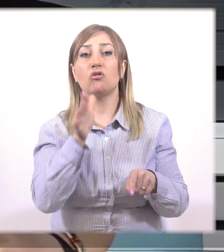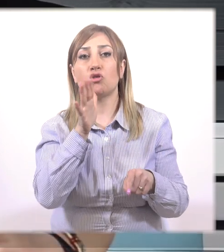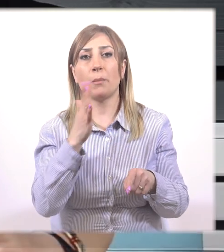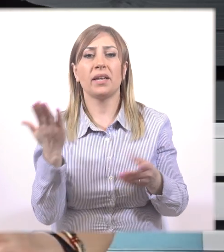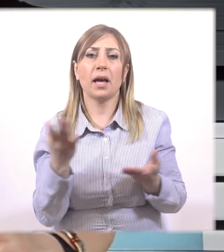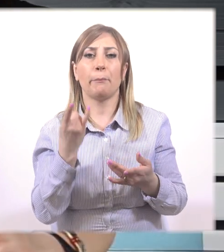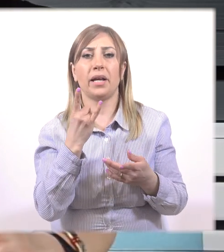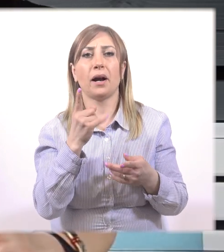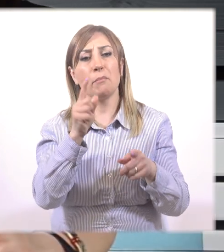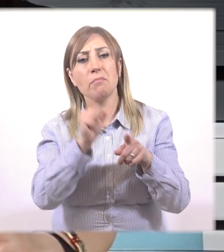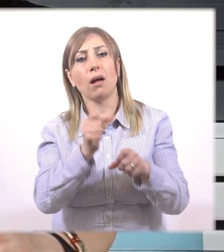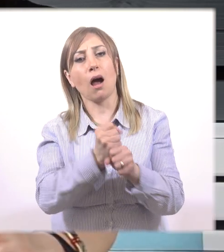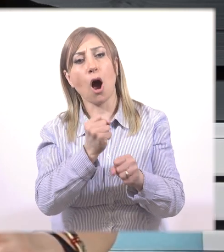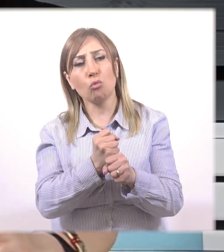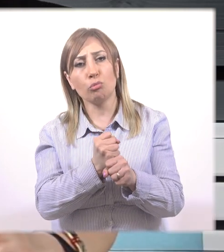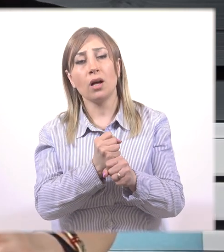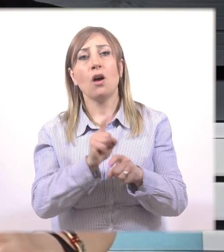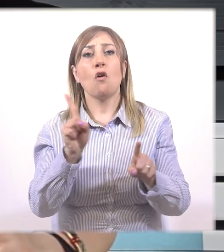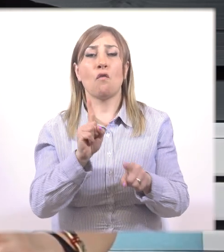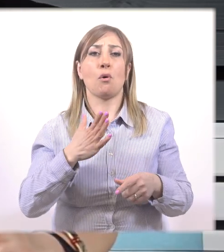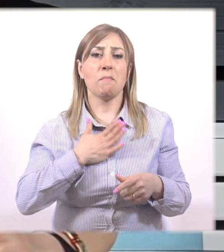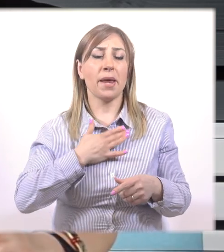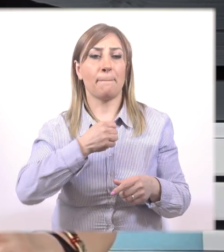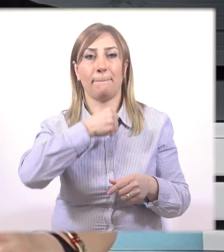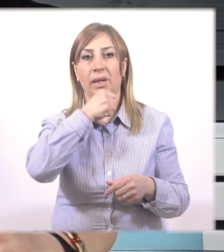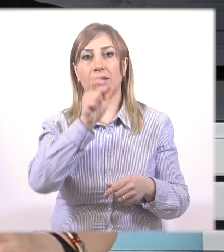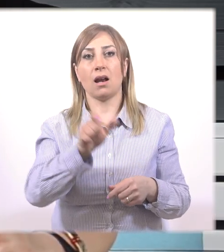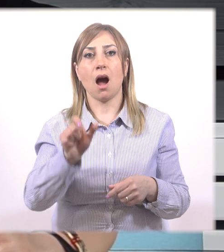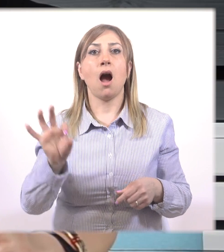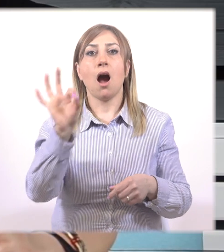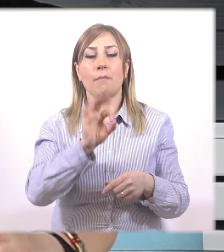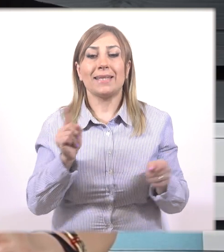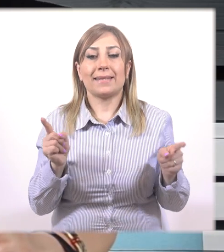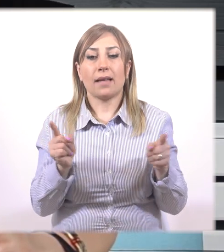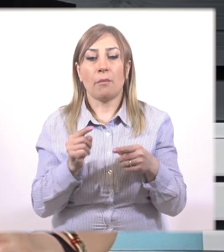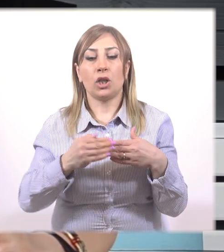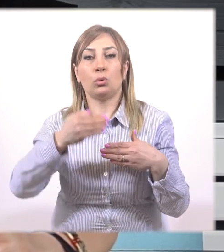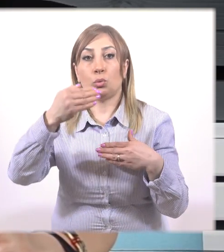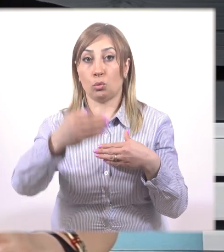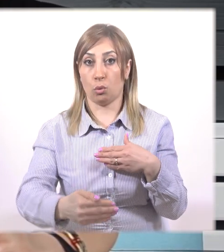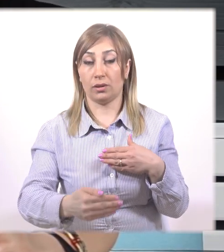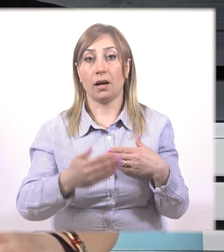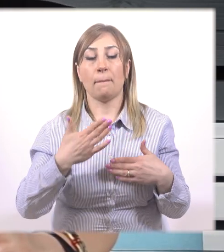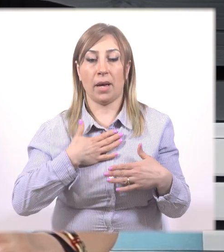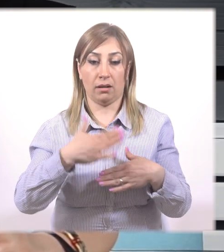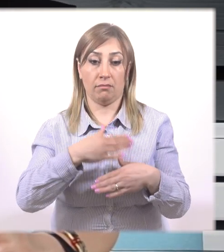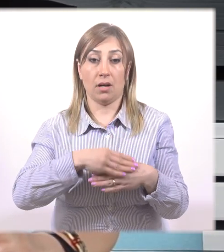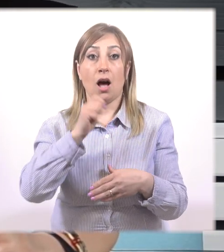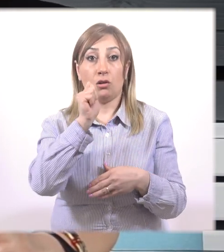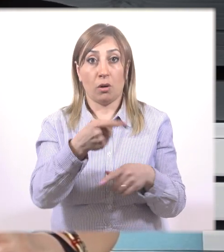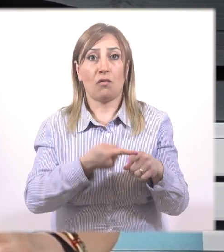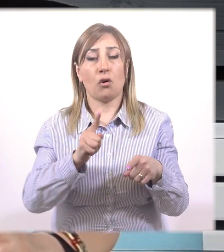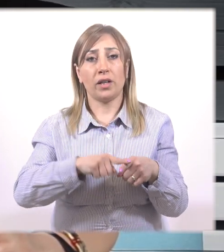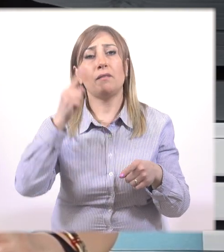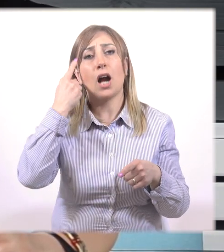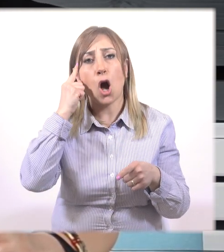դեպքերում, երբ երեխանան մենչ, որ առարկ կամ գործողություն, որը մեր մեծ ահասակների սկծած սահմաններից դուրս է։ Մենք